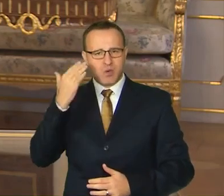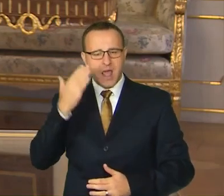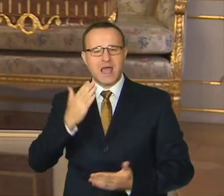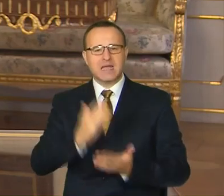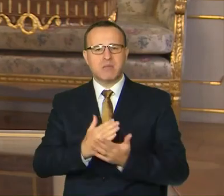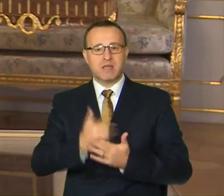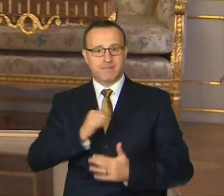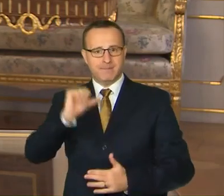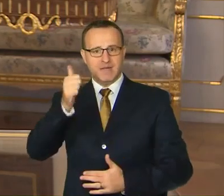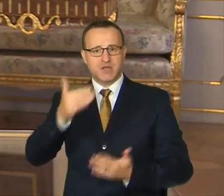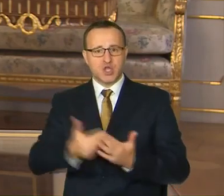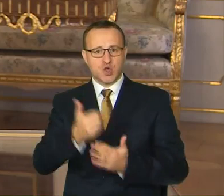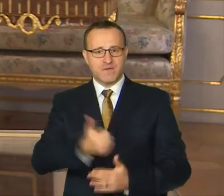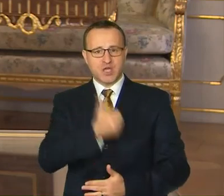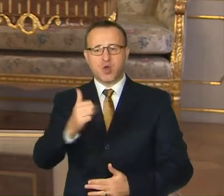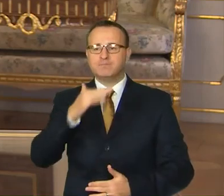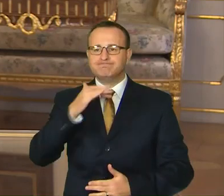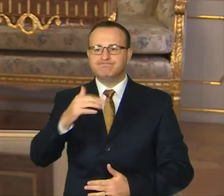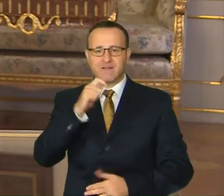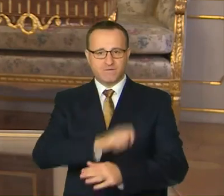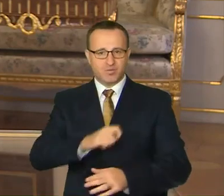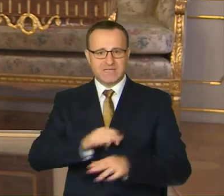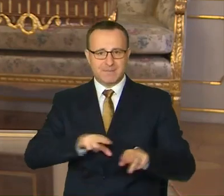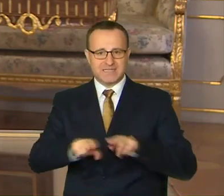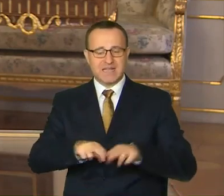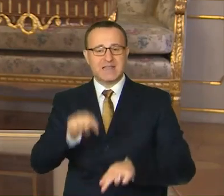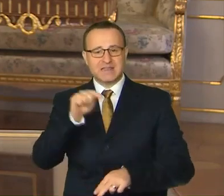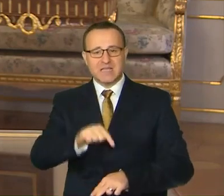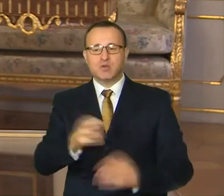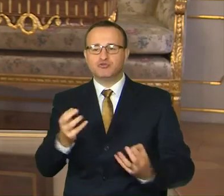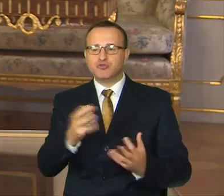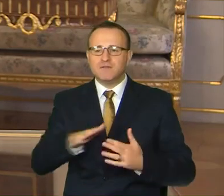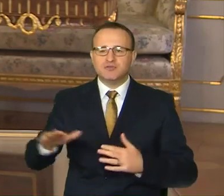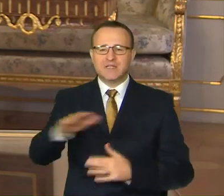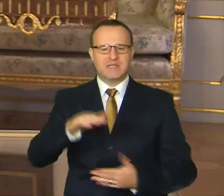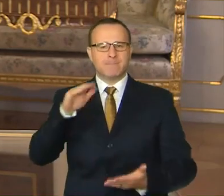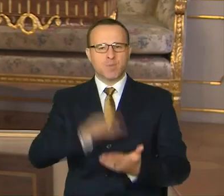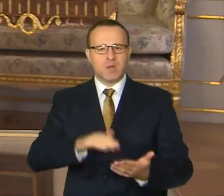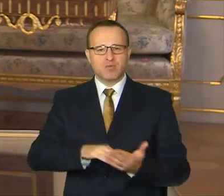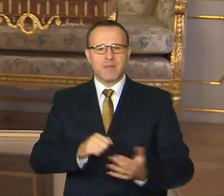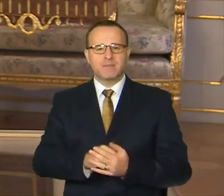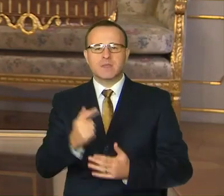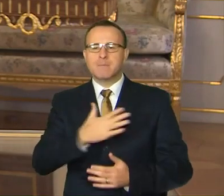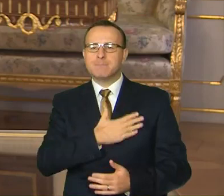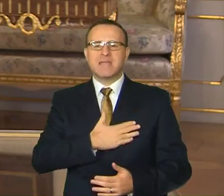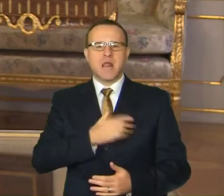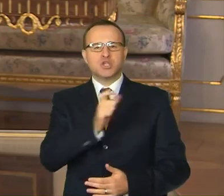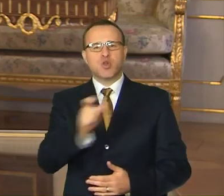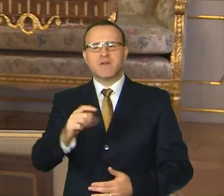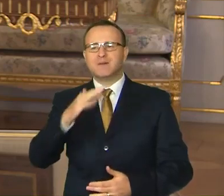môj prvý novoročný príhovor v tejto funkcii bol tým, čo všetci tak potrebujeme. Pohľadením milými slovami.